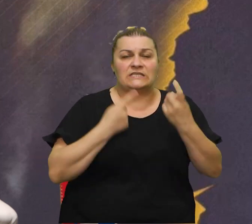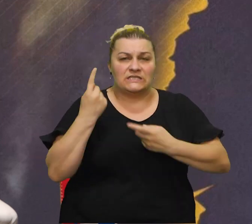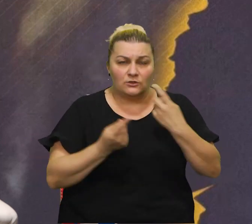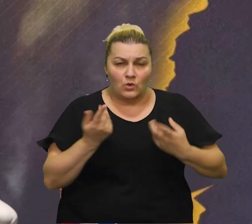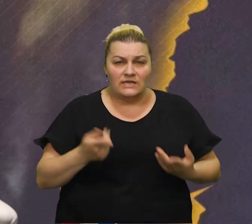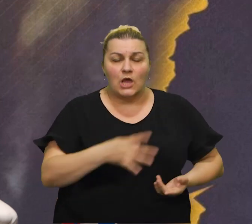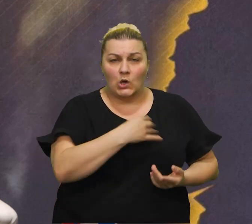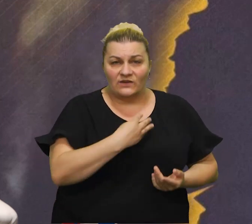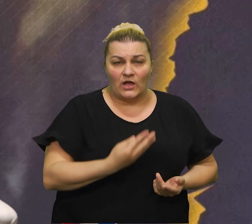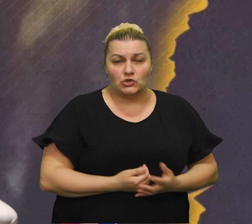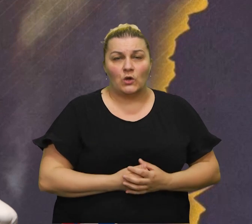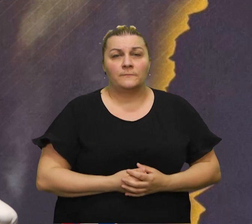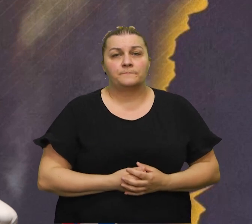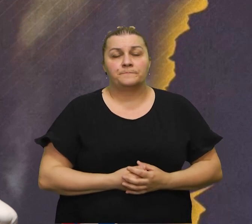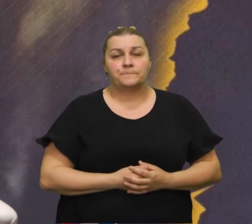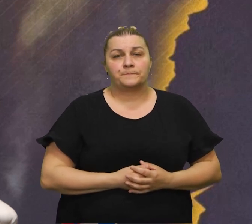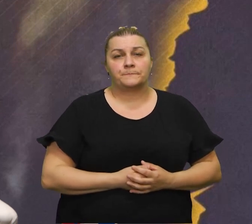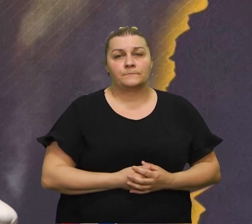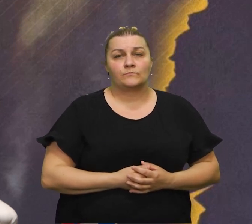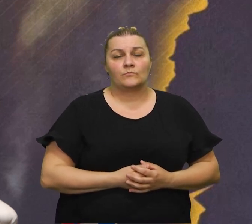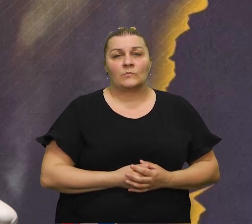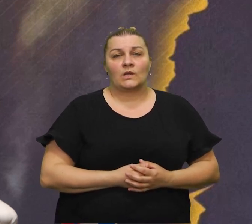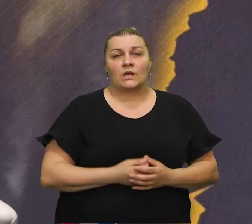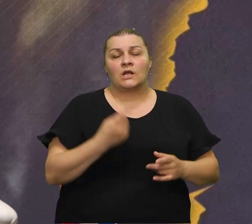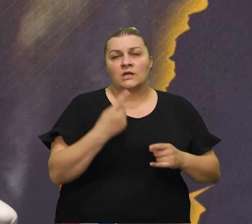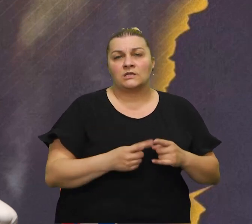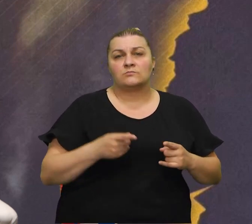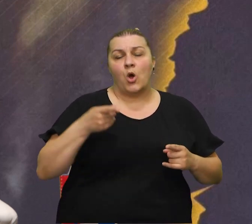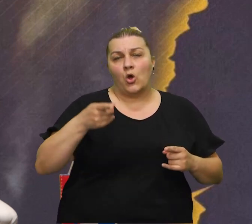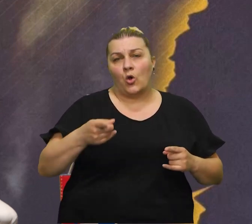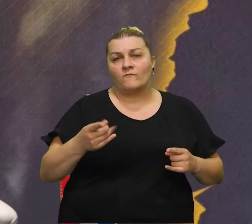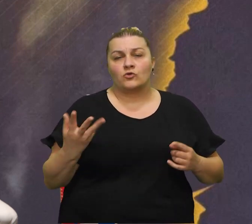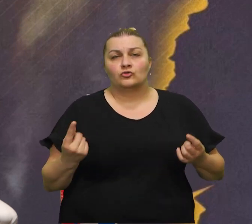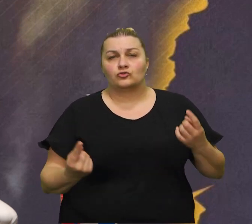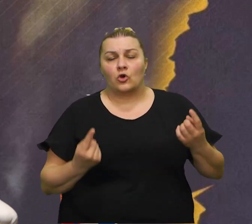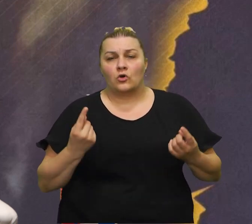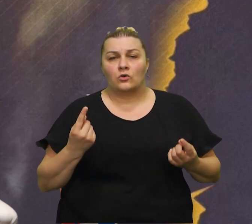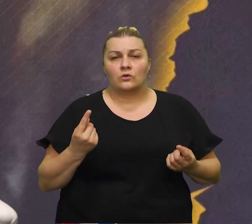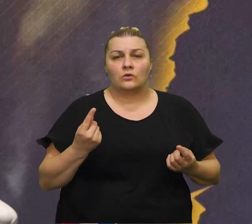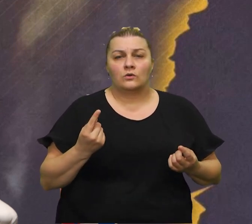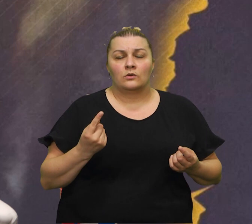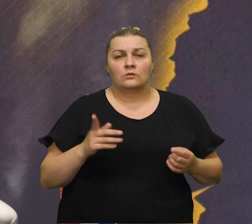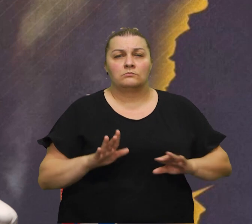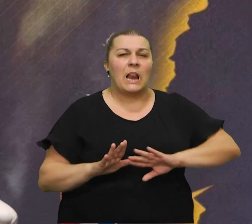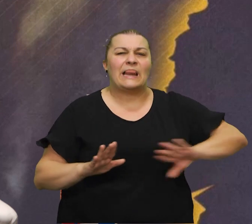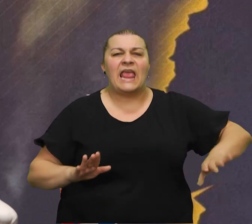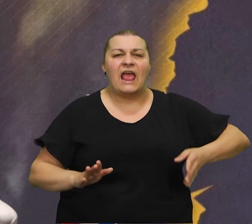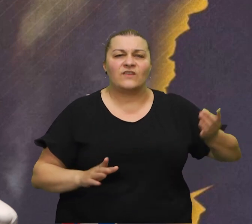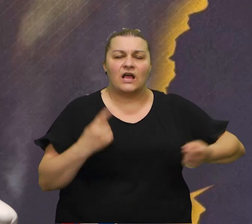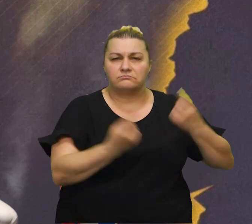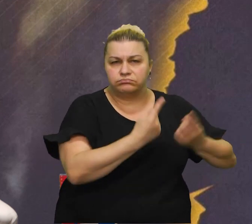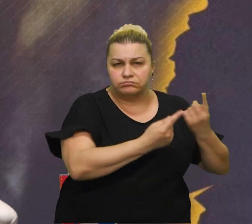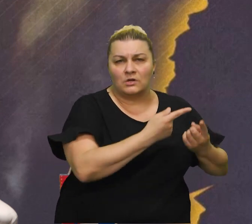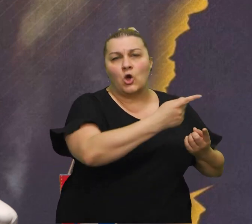se sad dešava u Hrvatsku oko ove oko ove lijeve harange što se diže i i plasira neke svoje